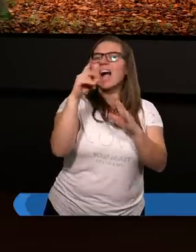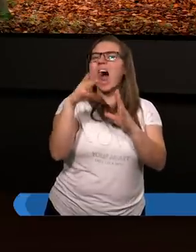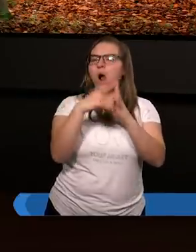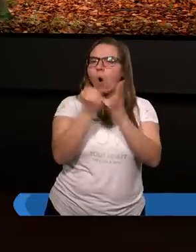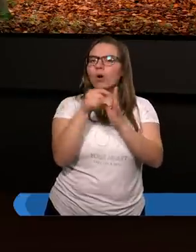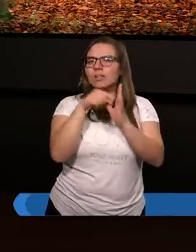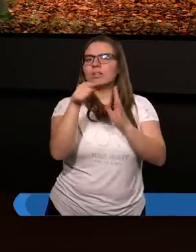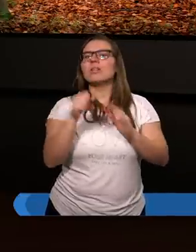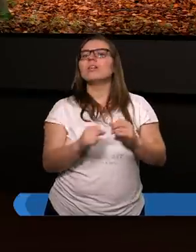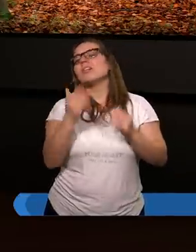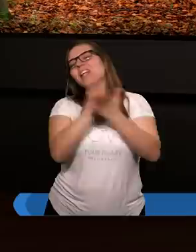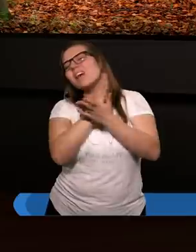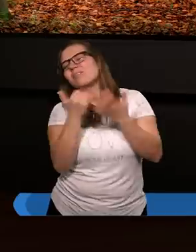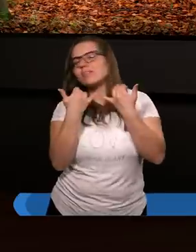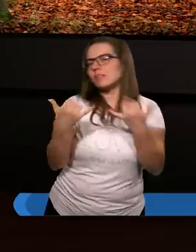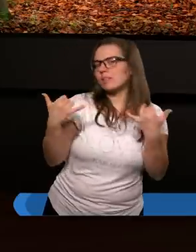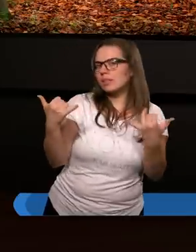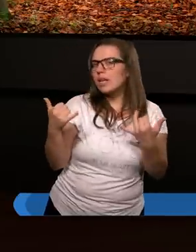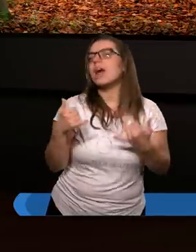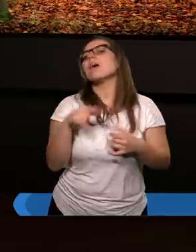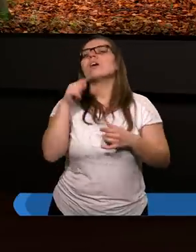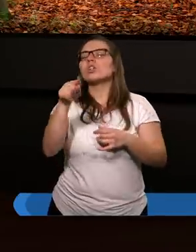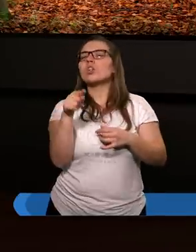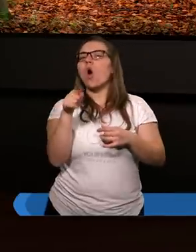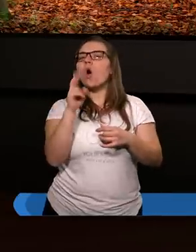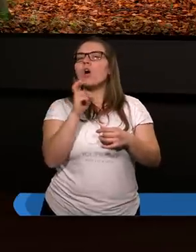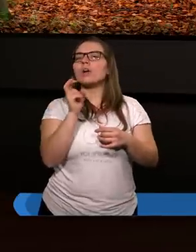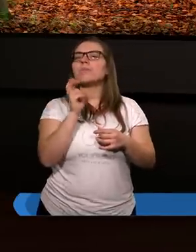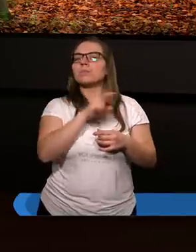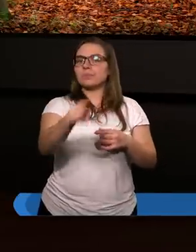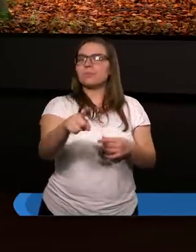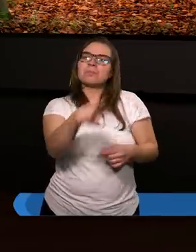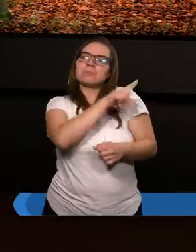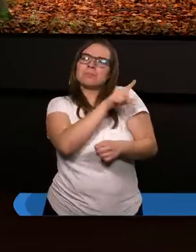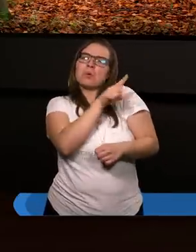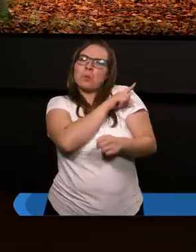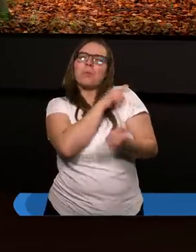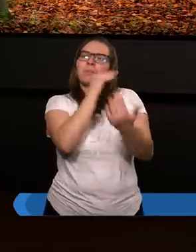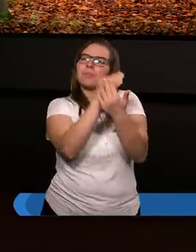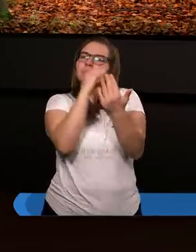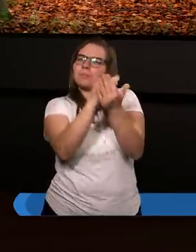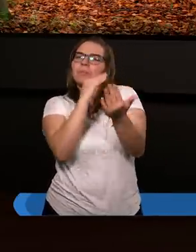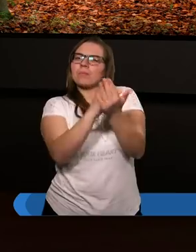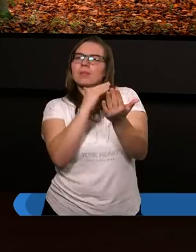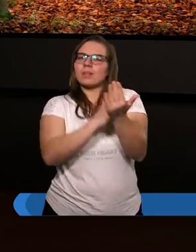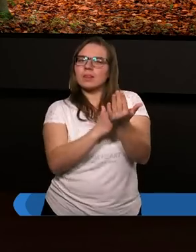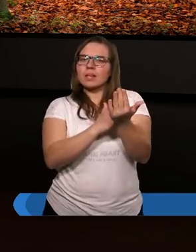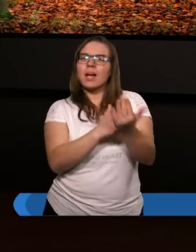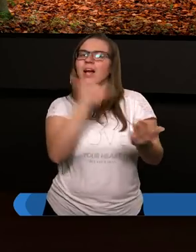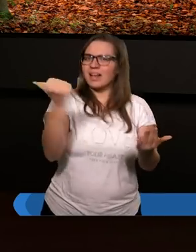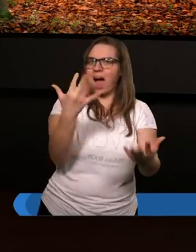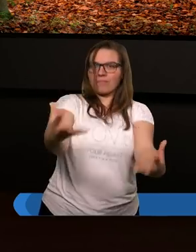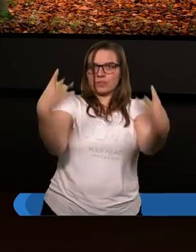i niektóre inne, to przestrzegając ich za to